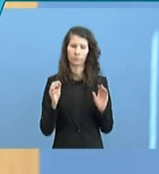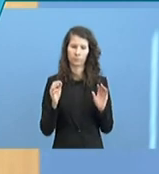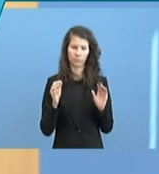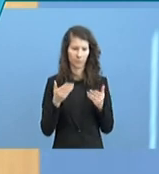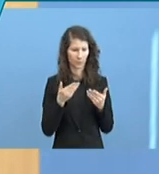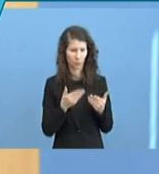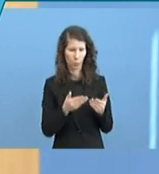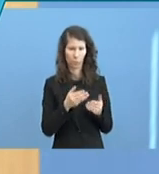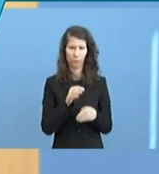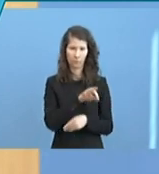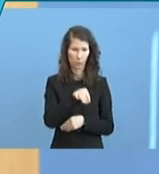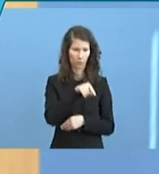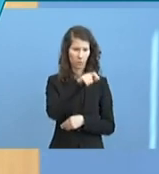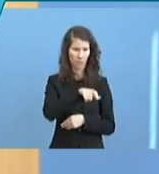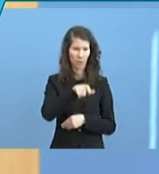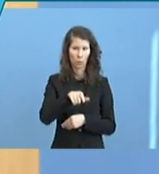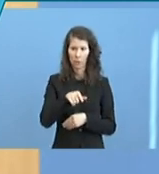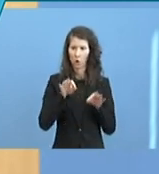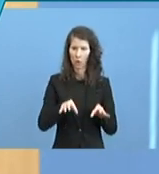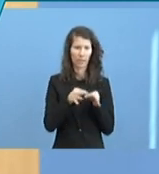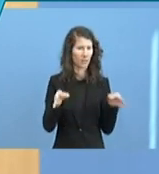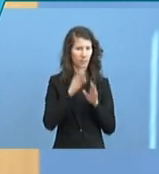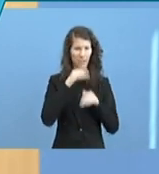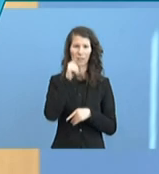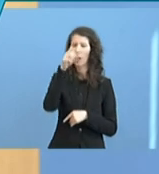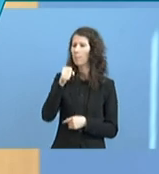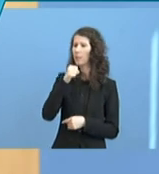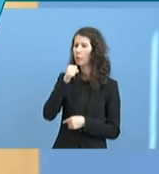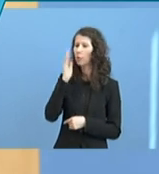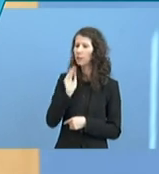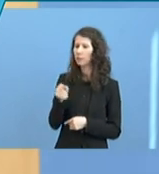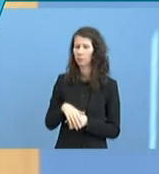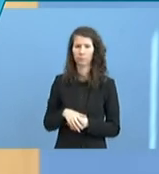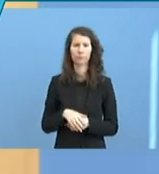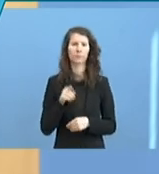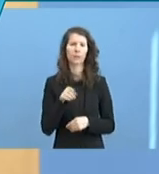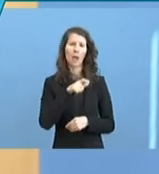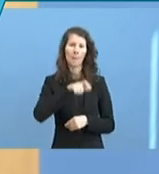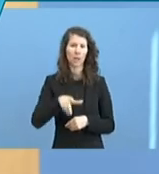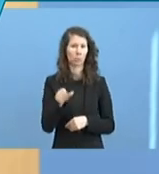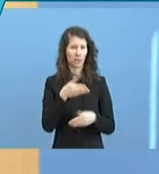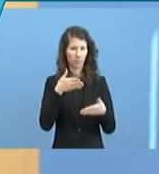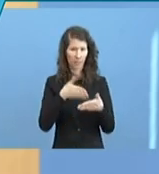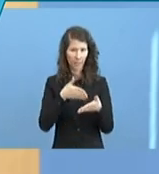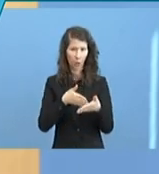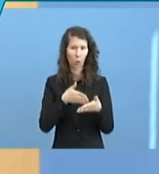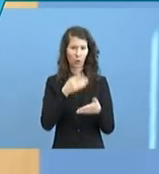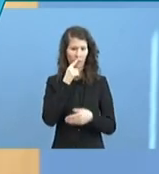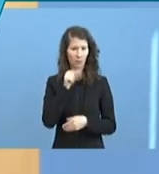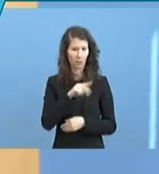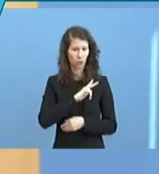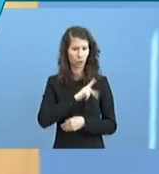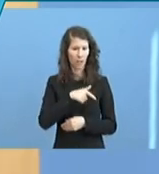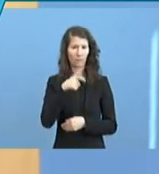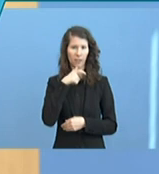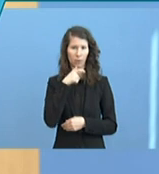Personenkreis. Es gilt natürlich auch für Menschen mit Behinderung, soweit sie sozialversicherungspflichtig